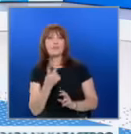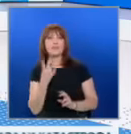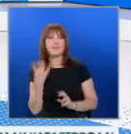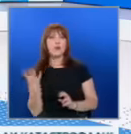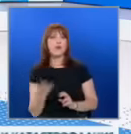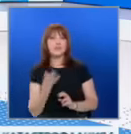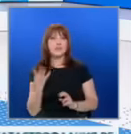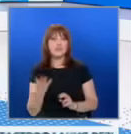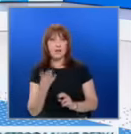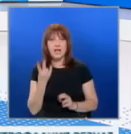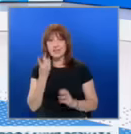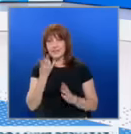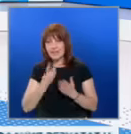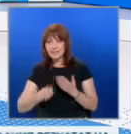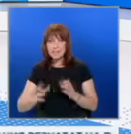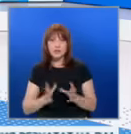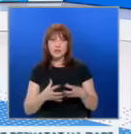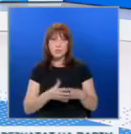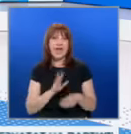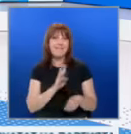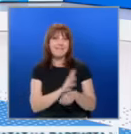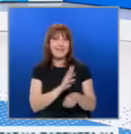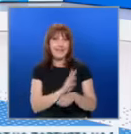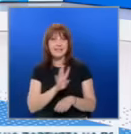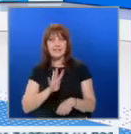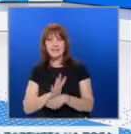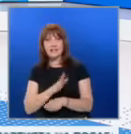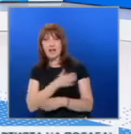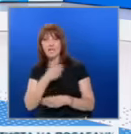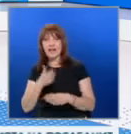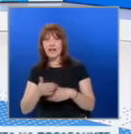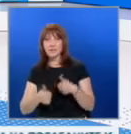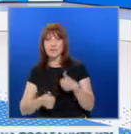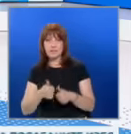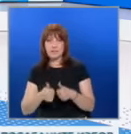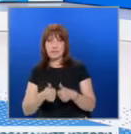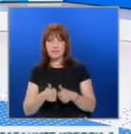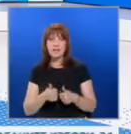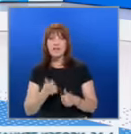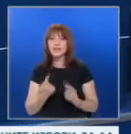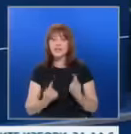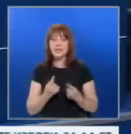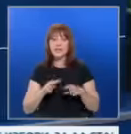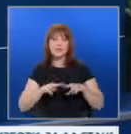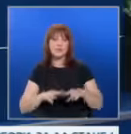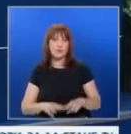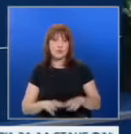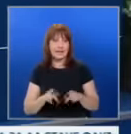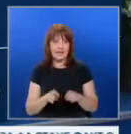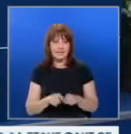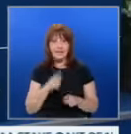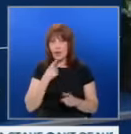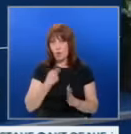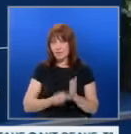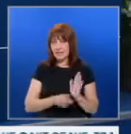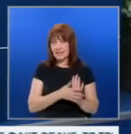осмица. С два изпадащи отбора, като 13-тият и 14-тият в крайното класиране ще играят баражи за оставане в елита. Според утвърдената